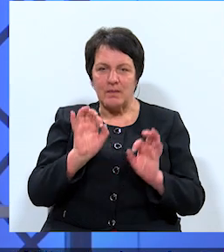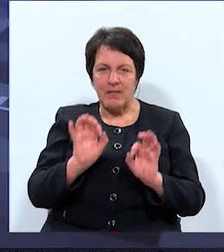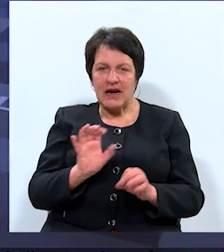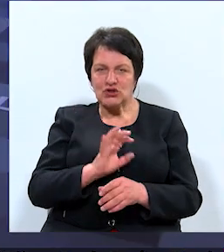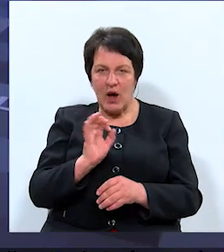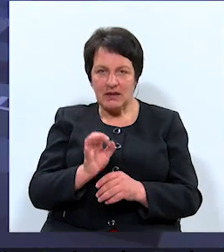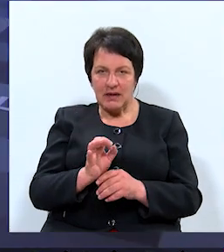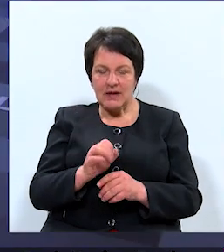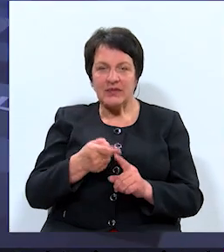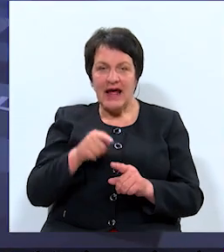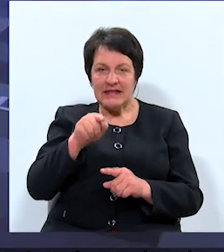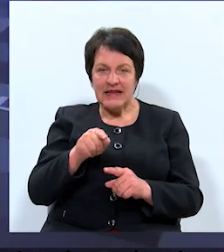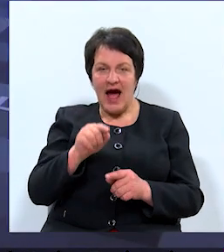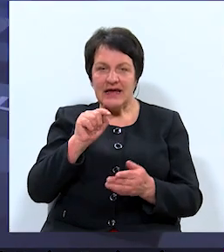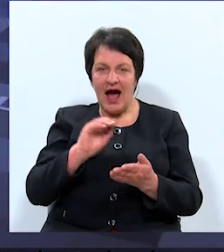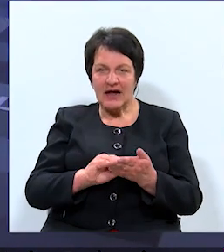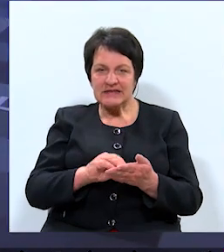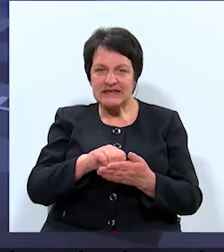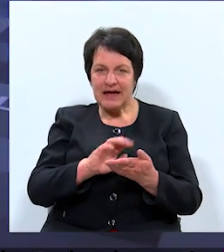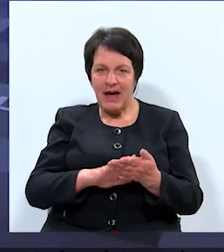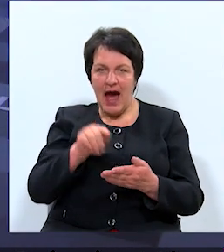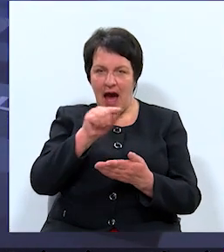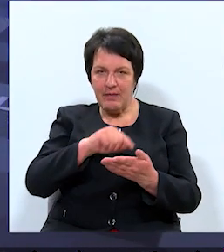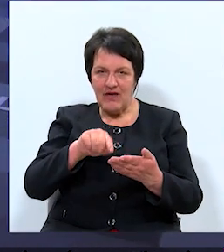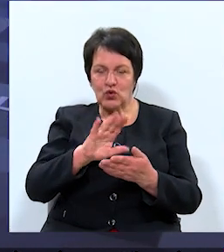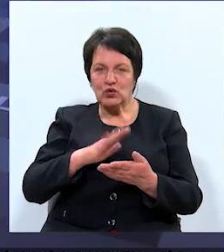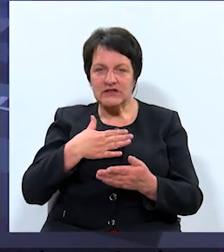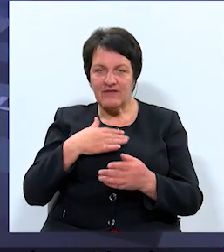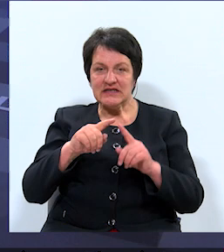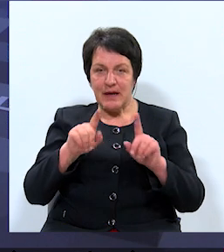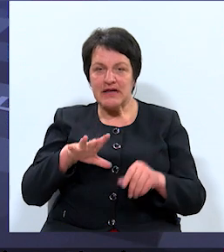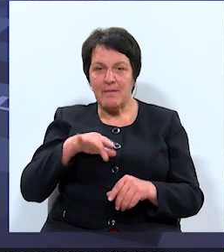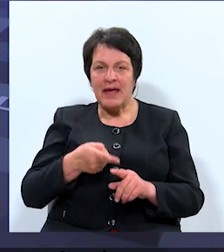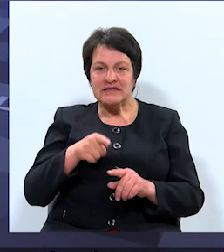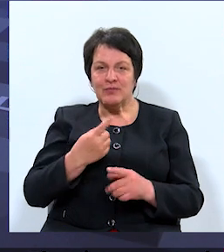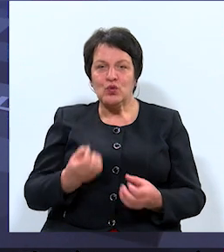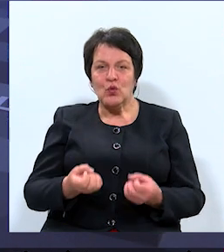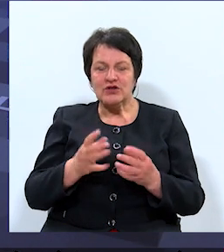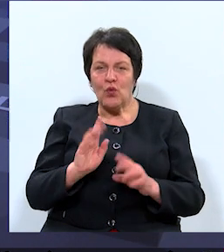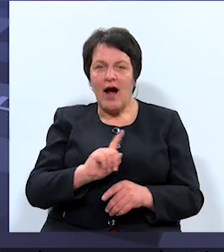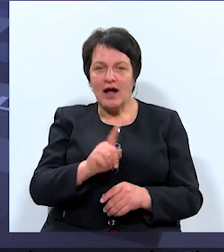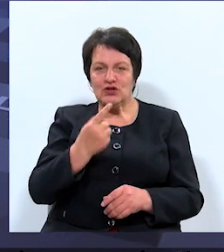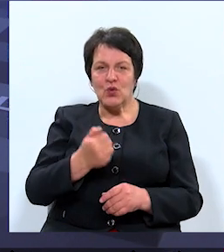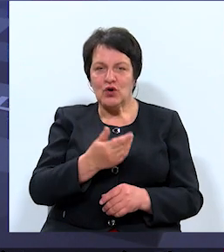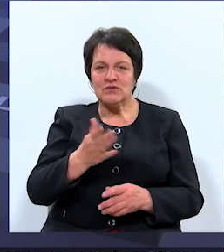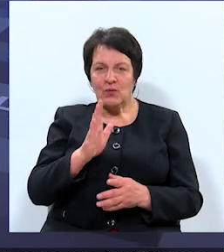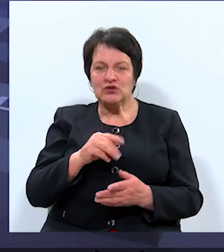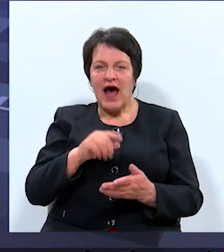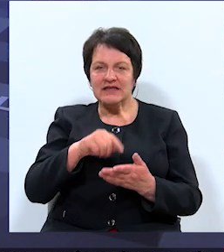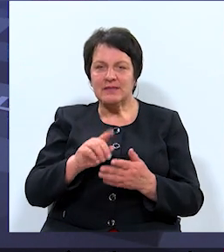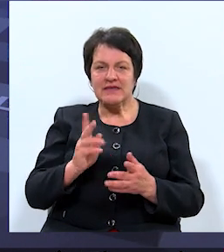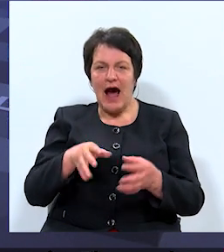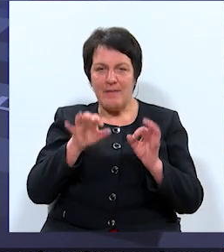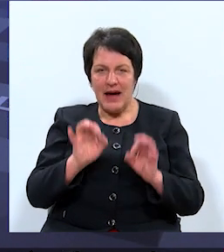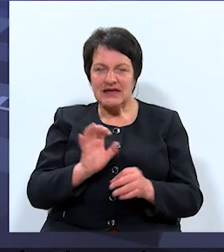atbildi. To jāatzīmē apvelkot uz savas lapas un pēc tam noskaidrosim, ko katrs no jums būs atzīmējis kā pareizās